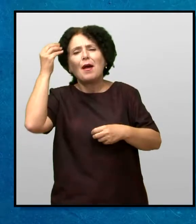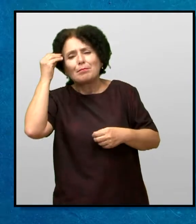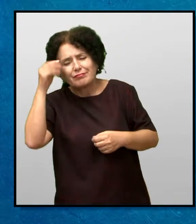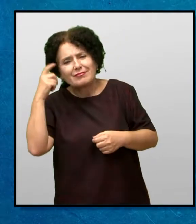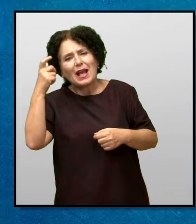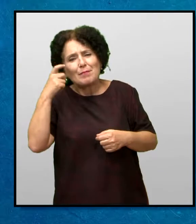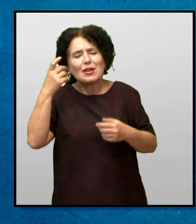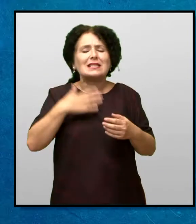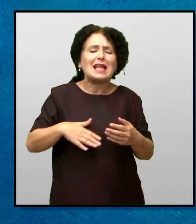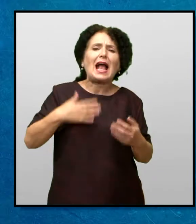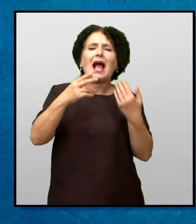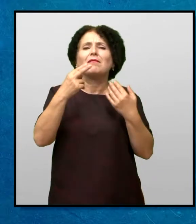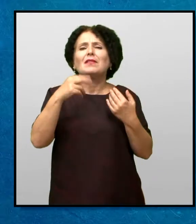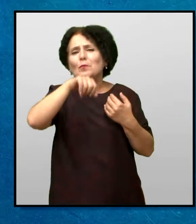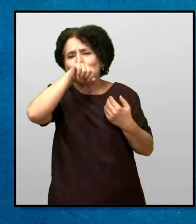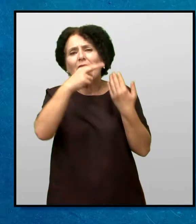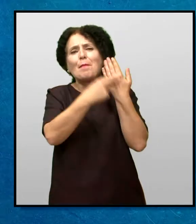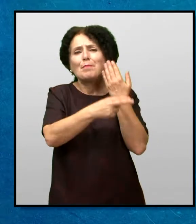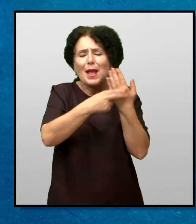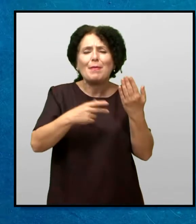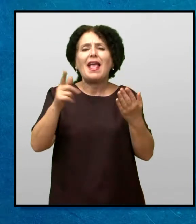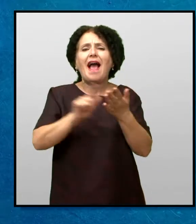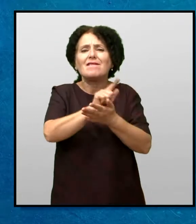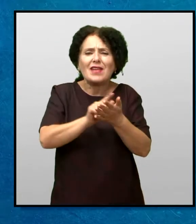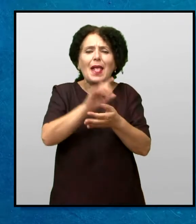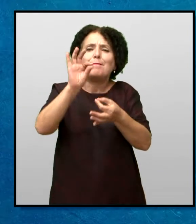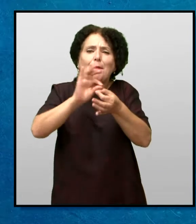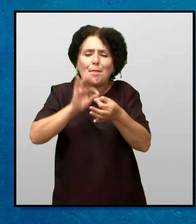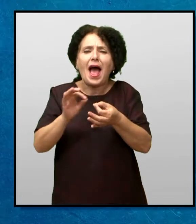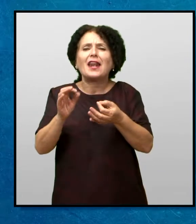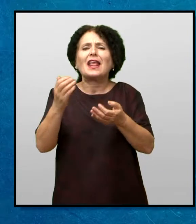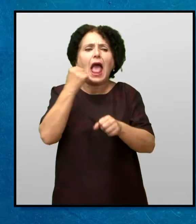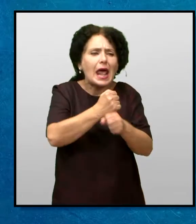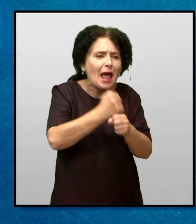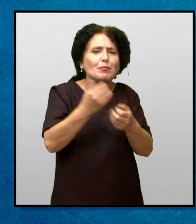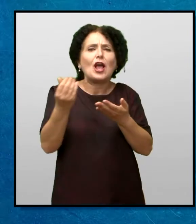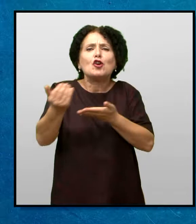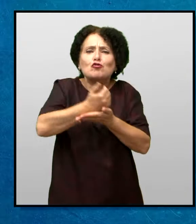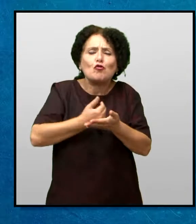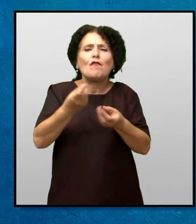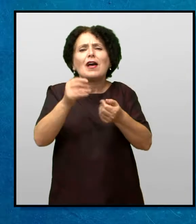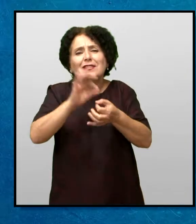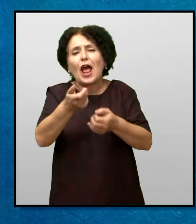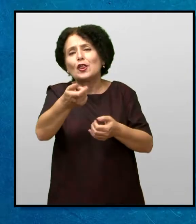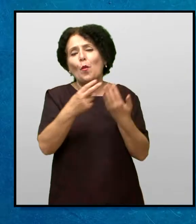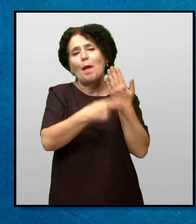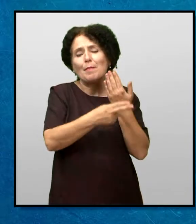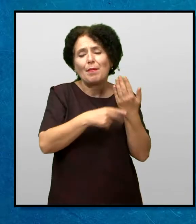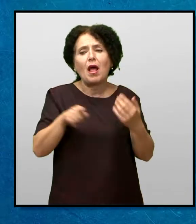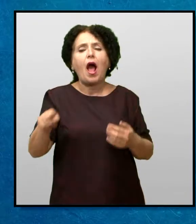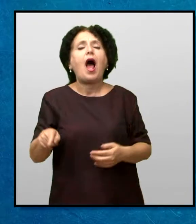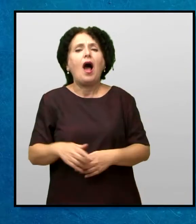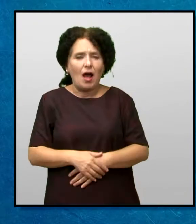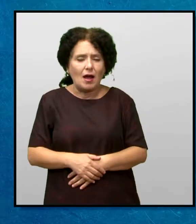мечтање да има своја библија И за годините што ги поминала, штедејки пари за да купи библија Додека зборуваше со